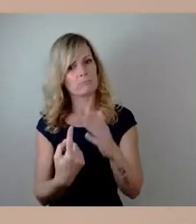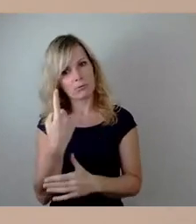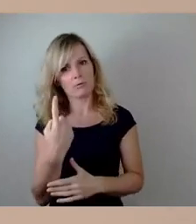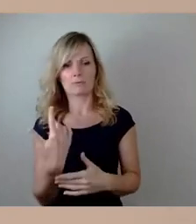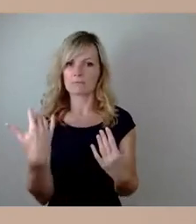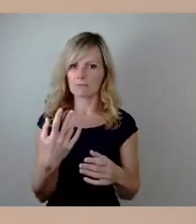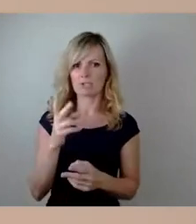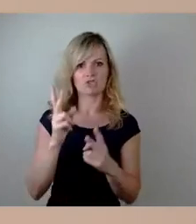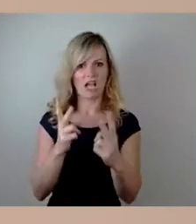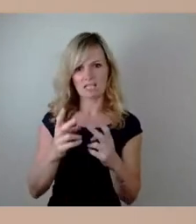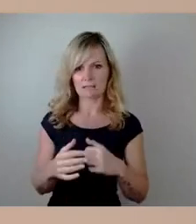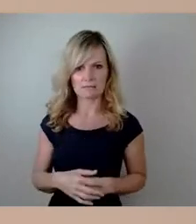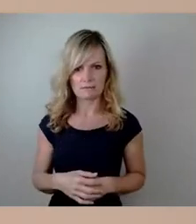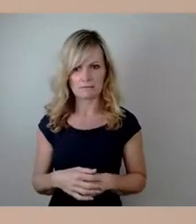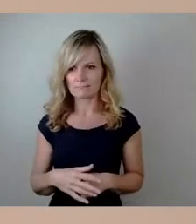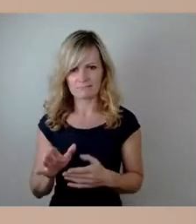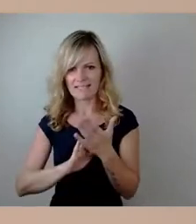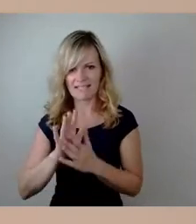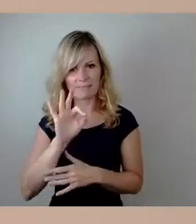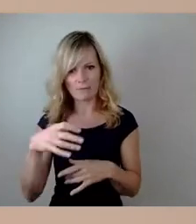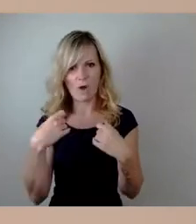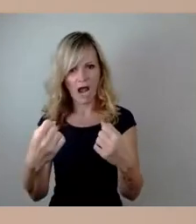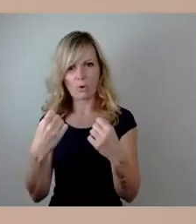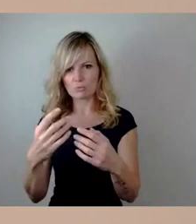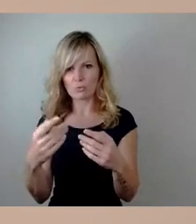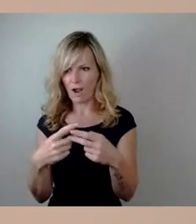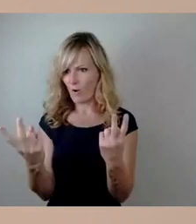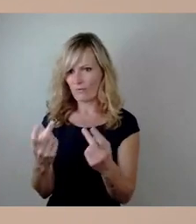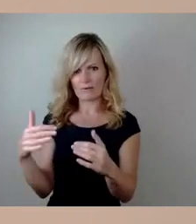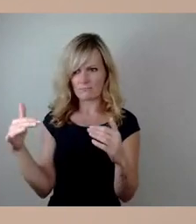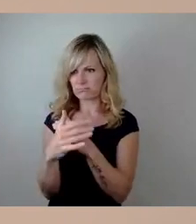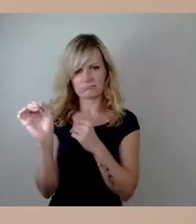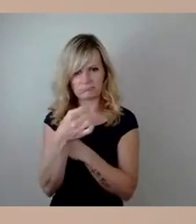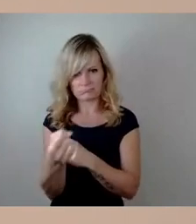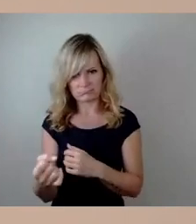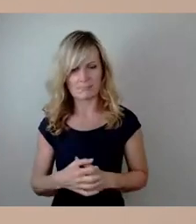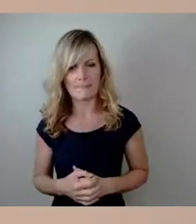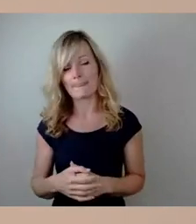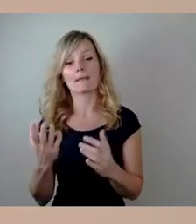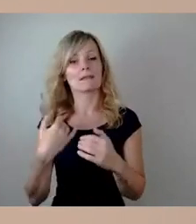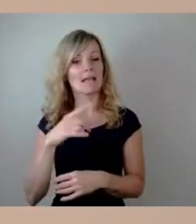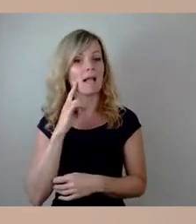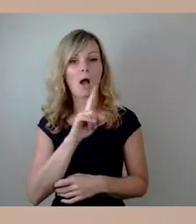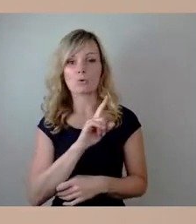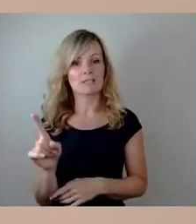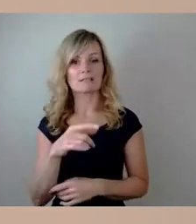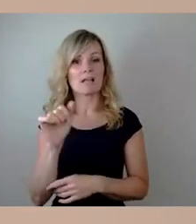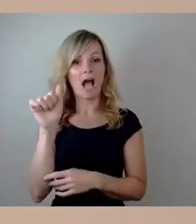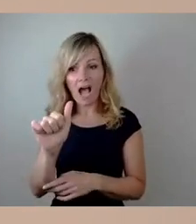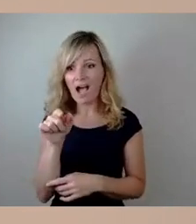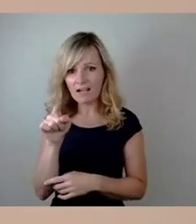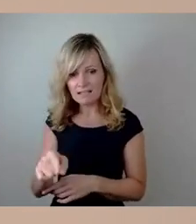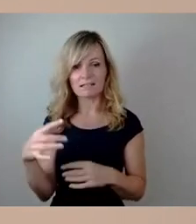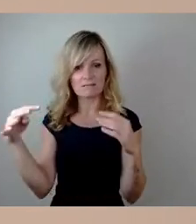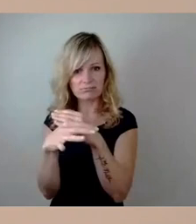wird nicht wieder für den Kfz-Verkehr geöffnet werden. Und ich gehe auch nicht davon aus, im Moment, dass Brückenzug A wieder unter Verkehr